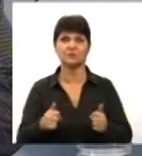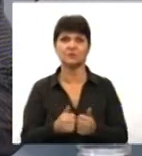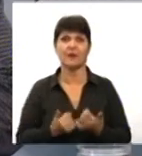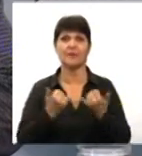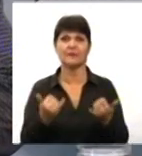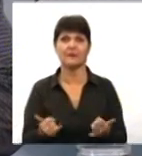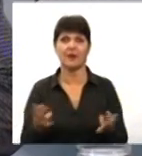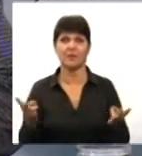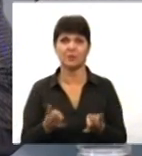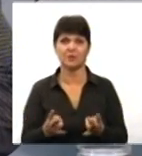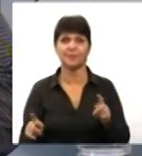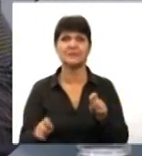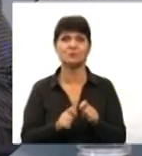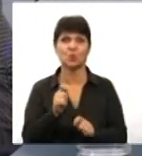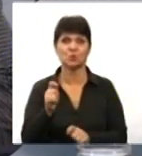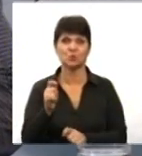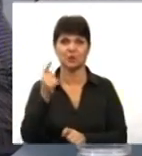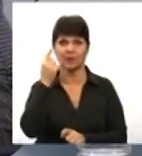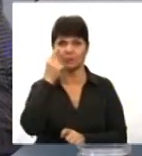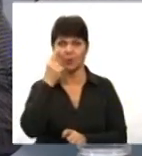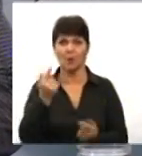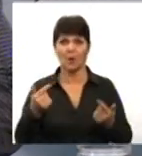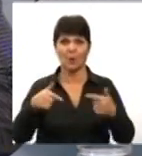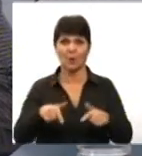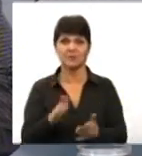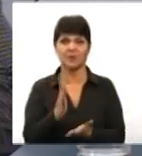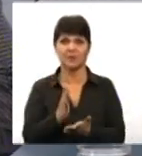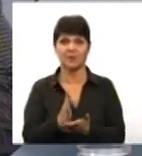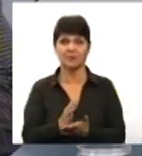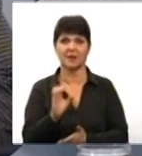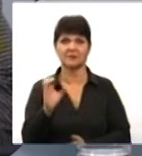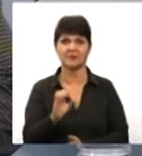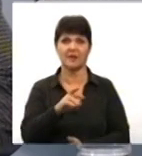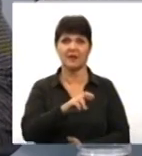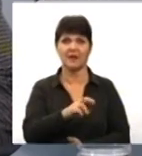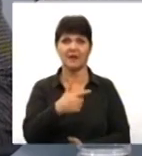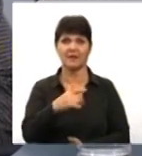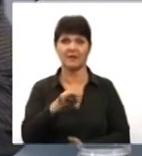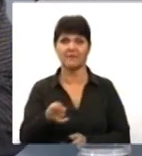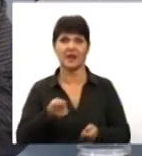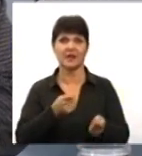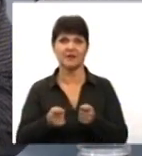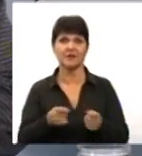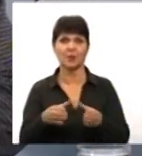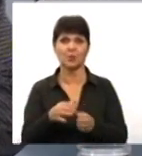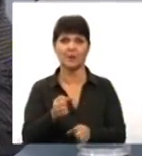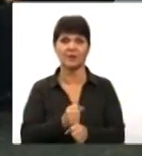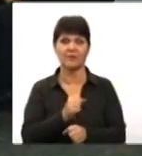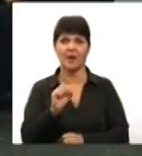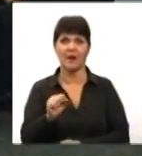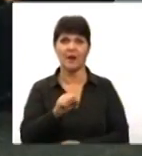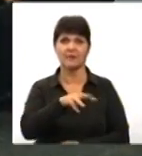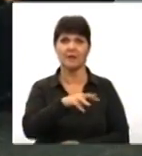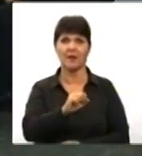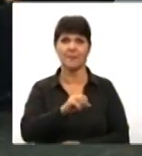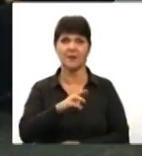порушеннями зору. Говоримо із гостями прямої ефірної студії Сергій Агеєв, керівник групи розробників, Анна Матвєєва, представниця